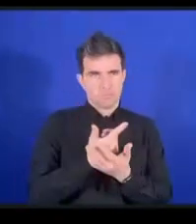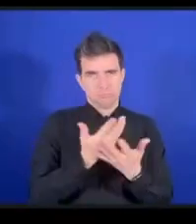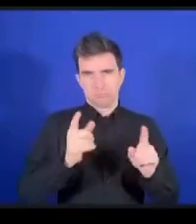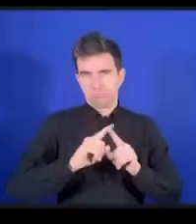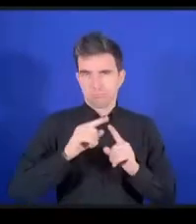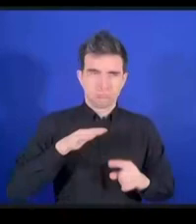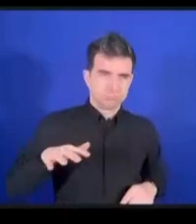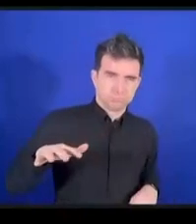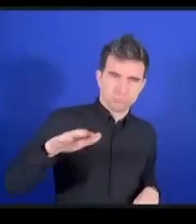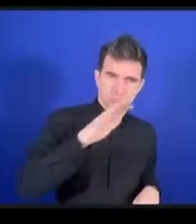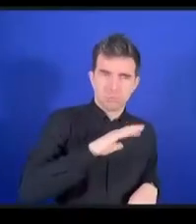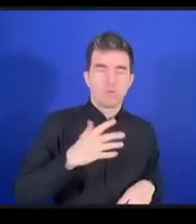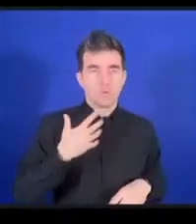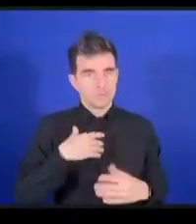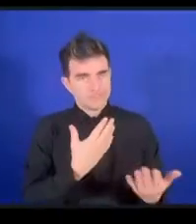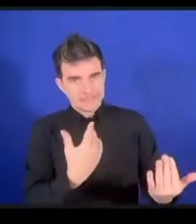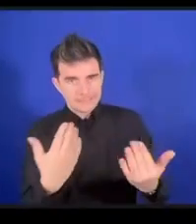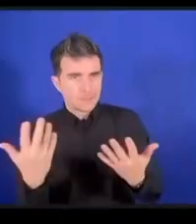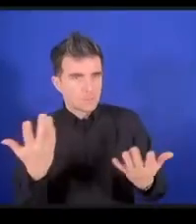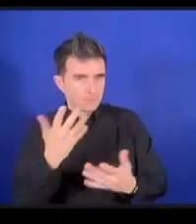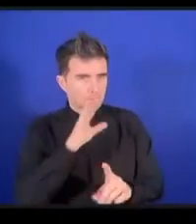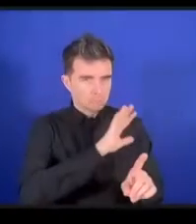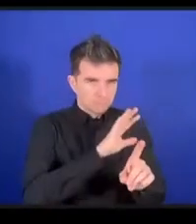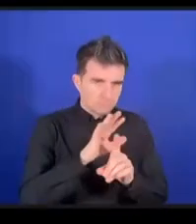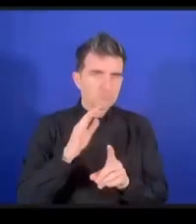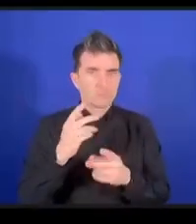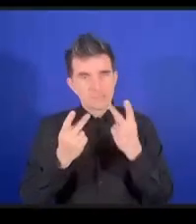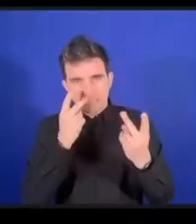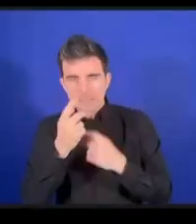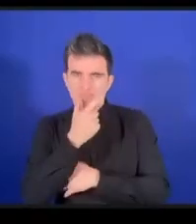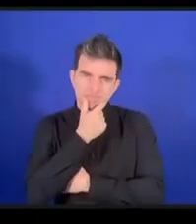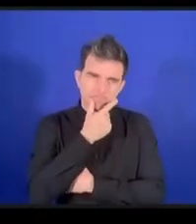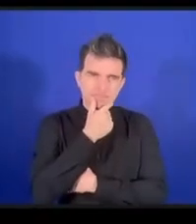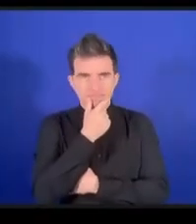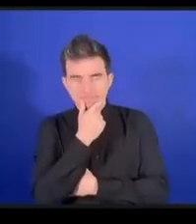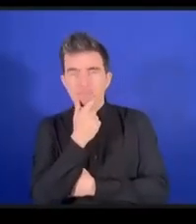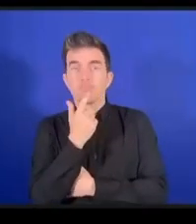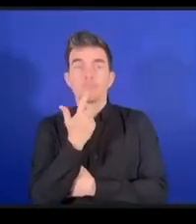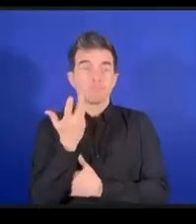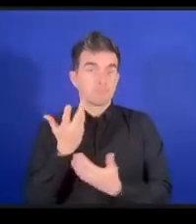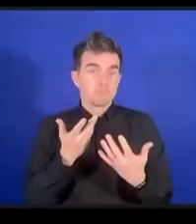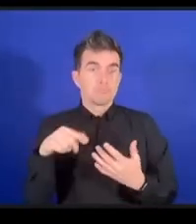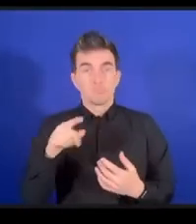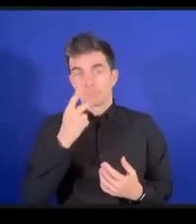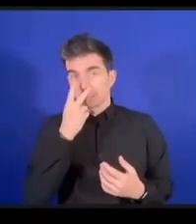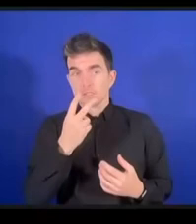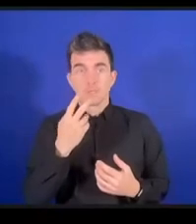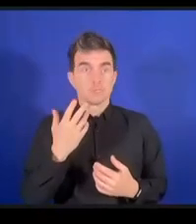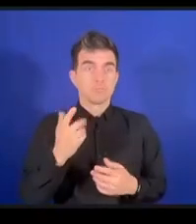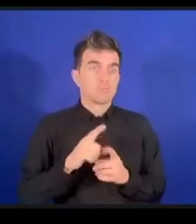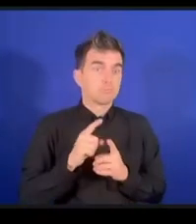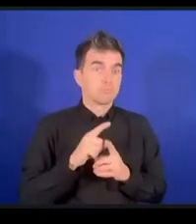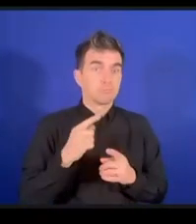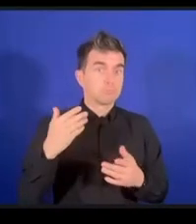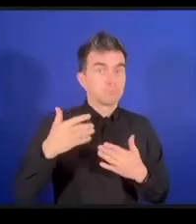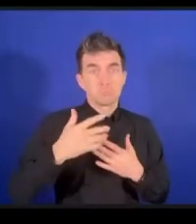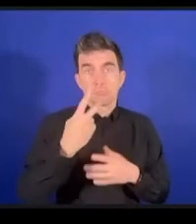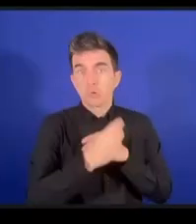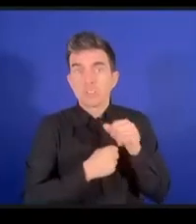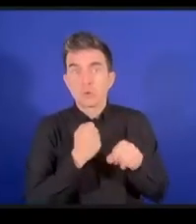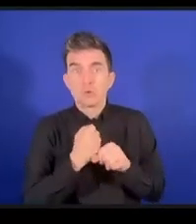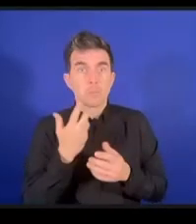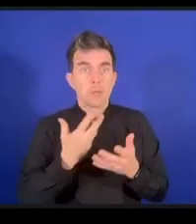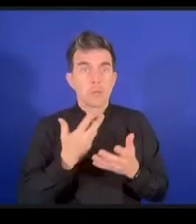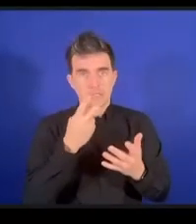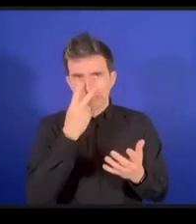引くだけでそしていろいな基準などに対する攻撃の材料を探そうとして